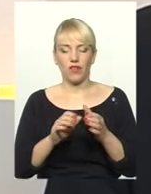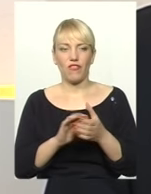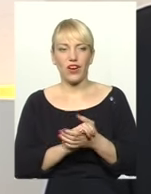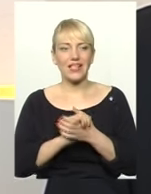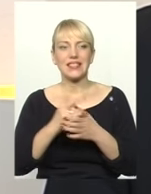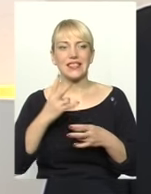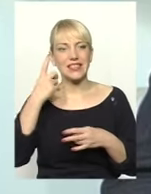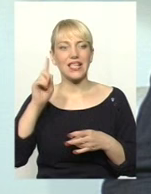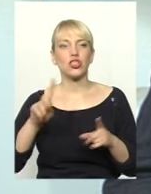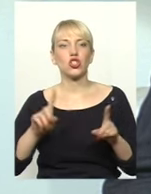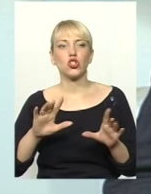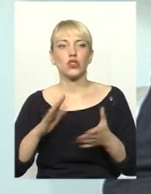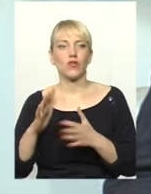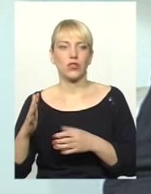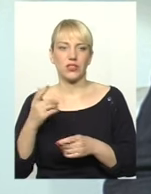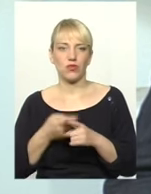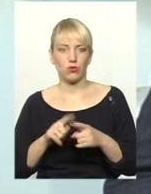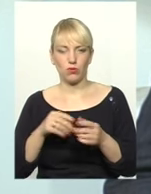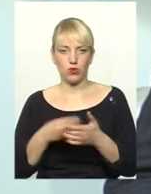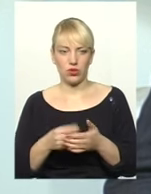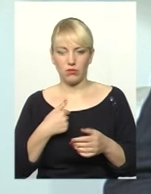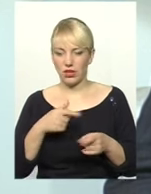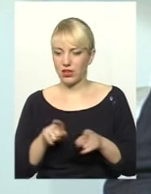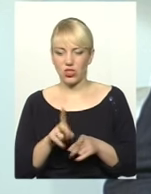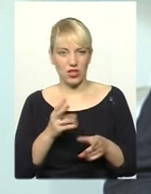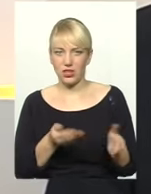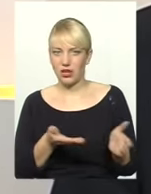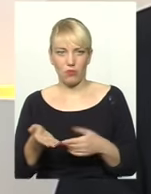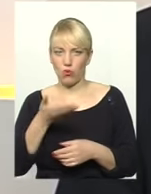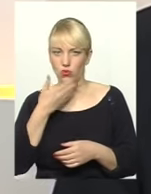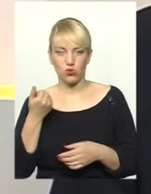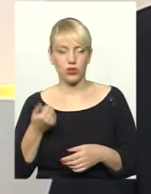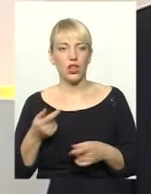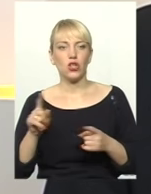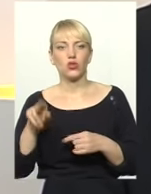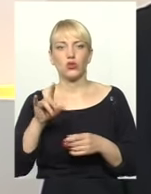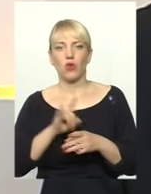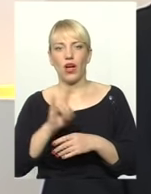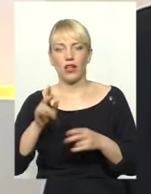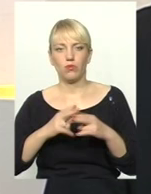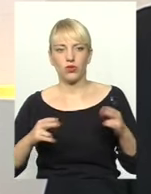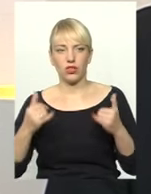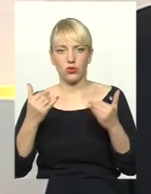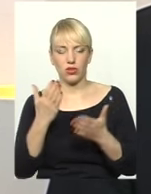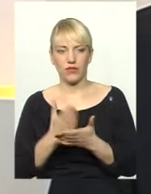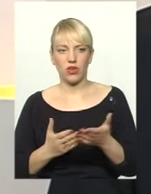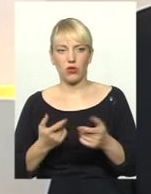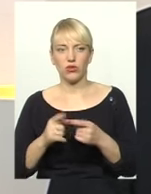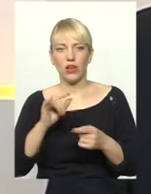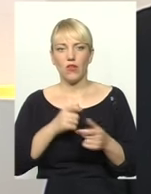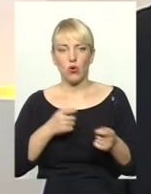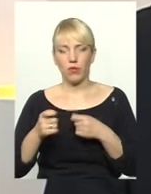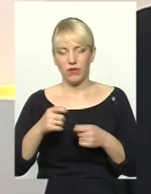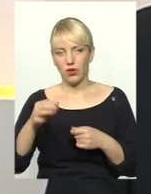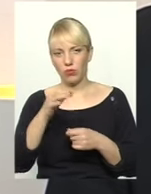знати, що твориться в цьому бюджеті. Мене теж не запрошують. Щодо аеропорта. Він сьогодні знаходиться в управлінні обласної